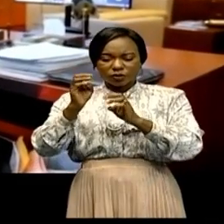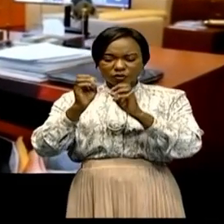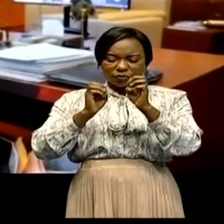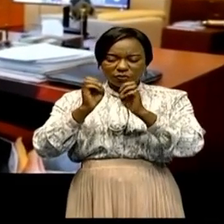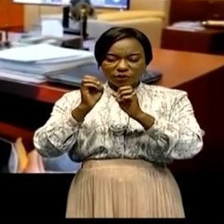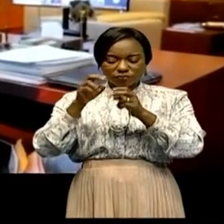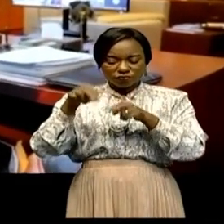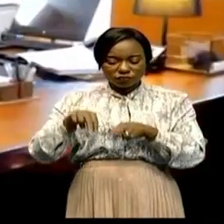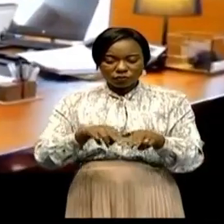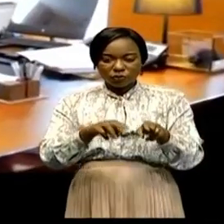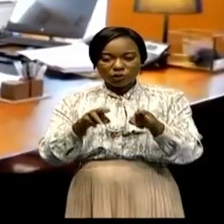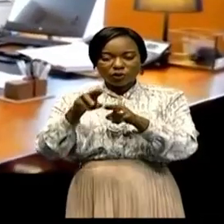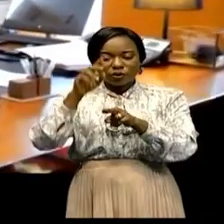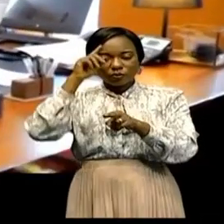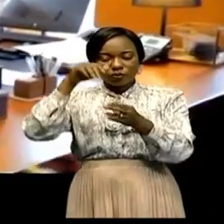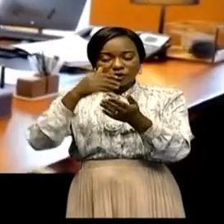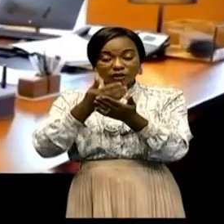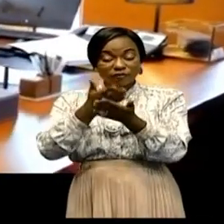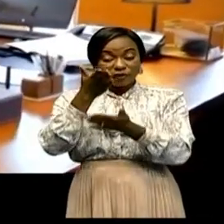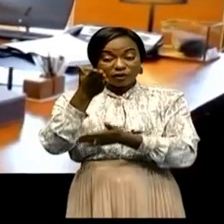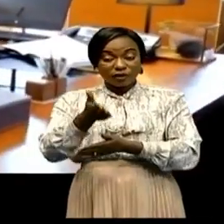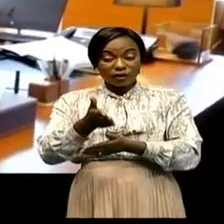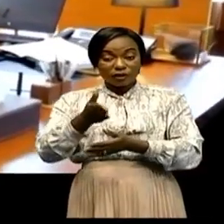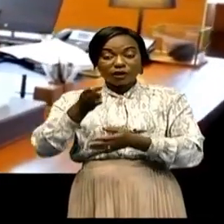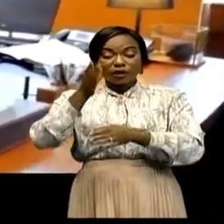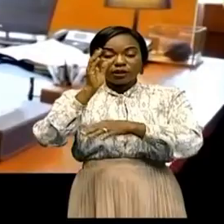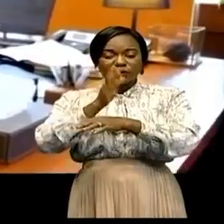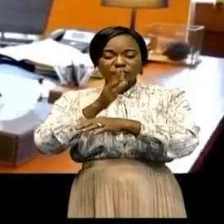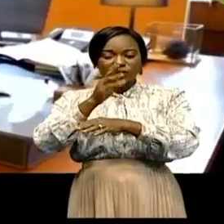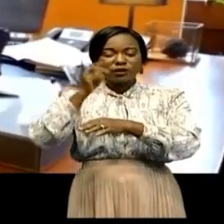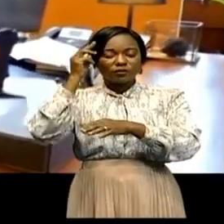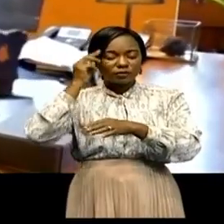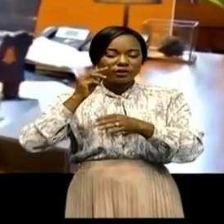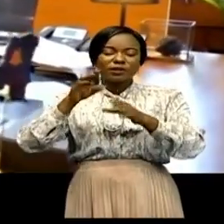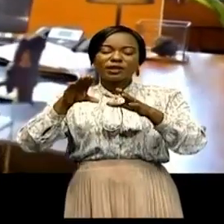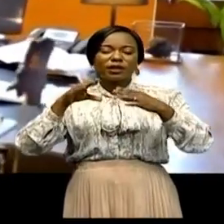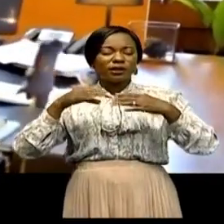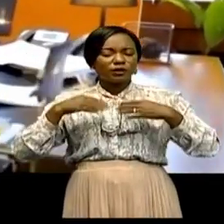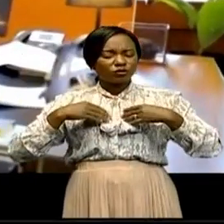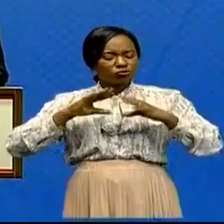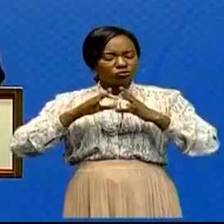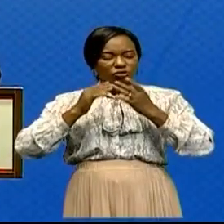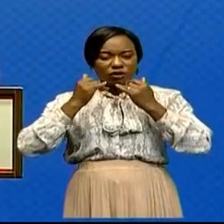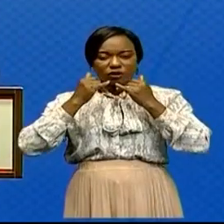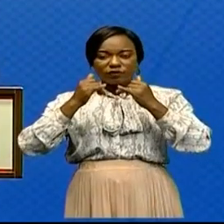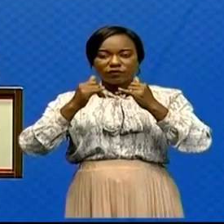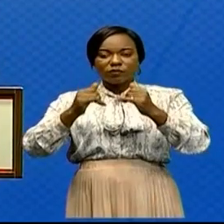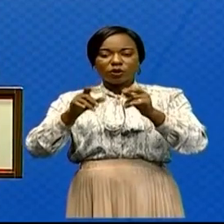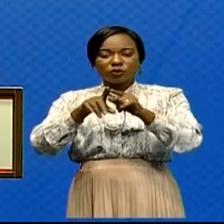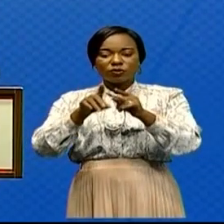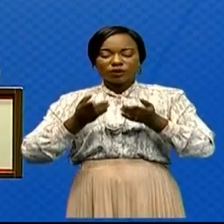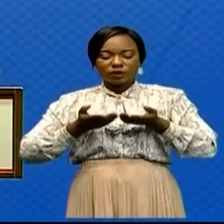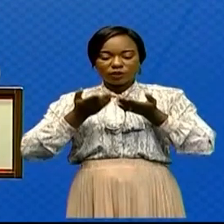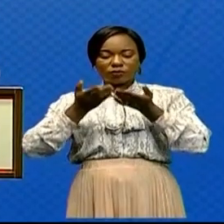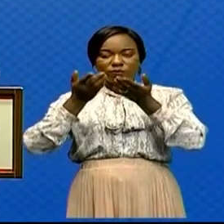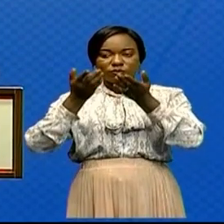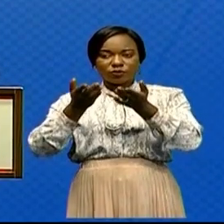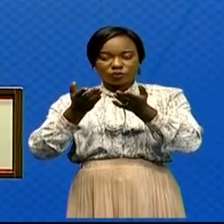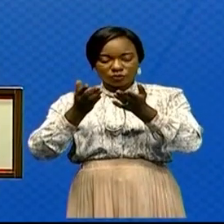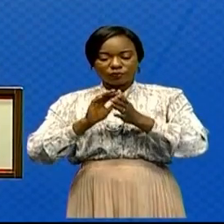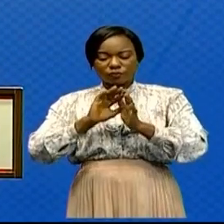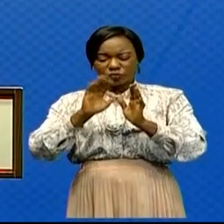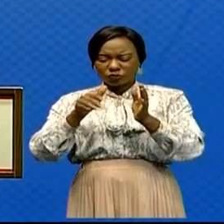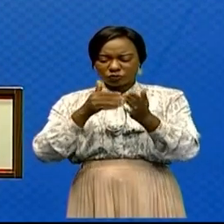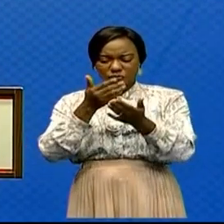stratégiques pour y parvenir. Le Conseil de ministre a pris acte de cette note d'information ainsi que les propositions y formulées.